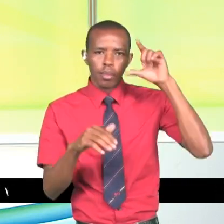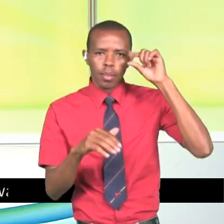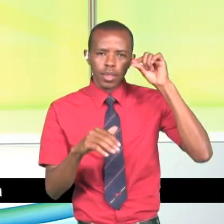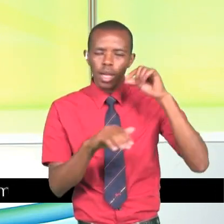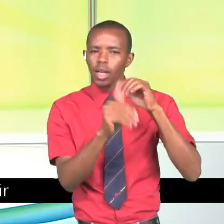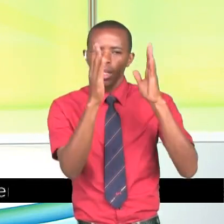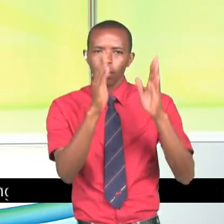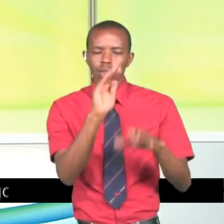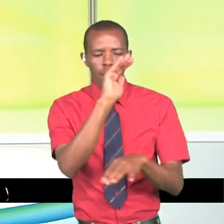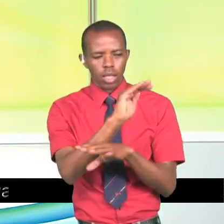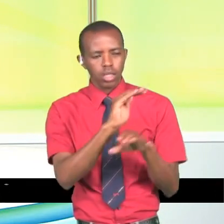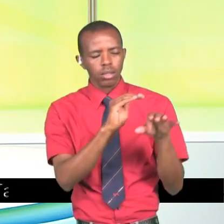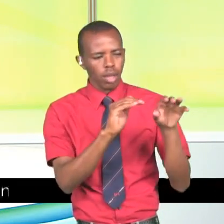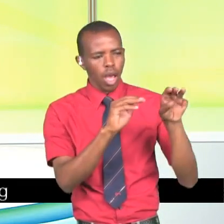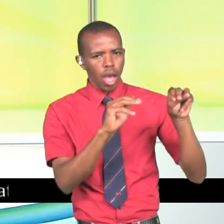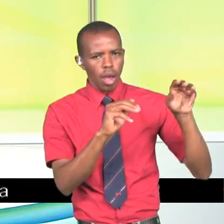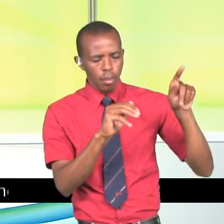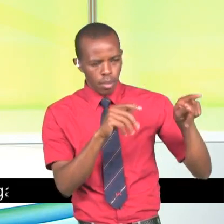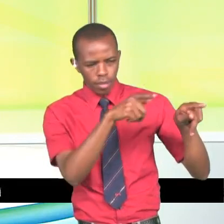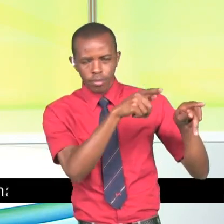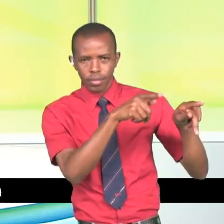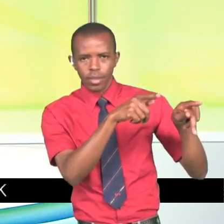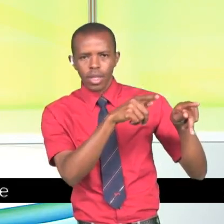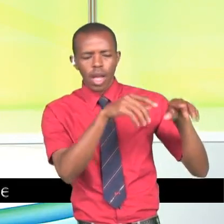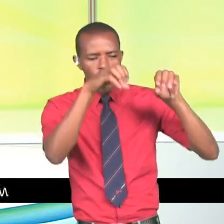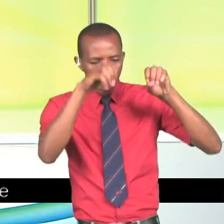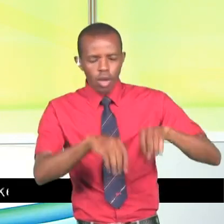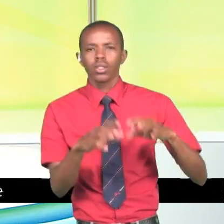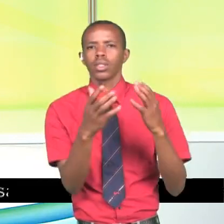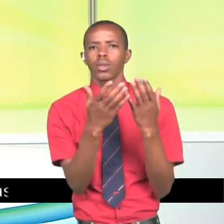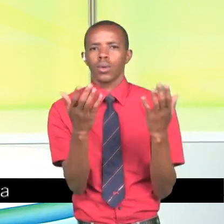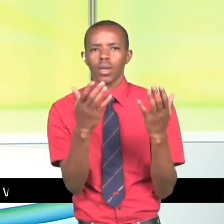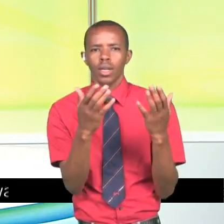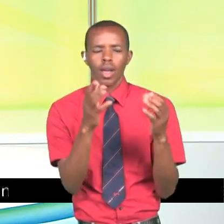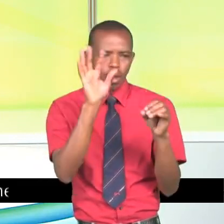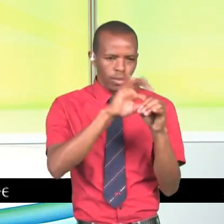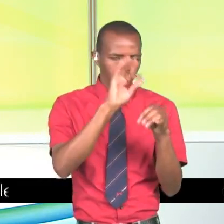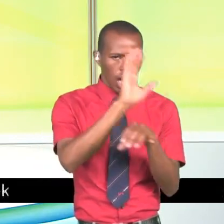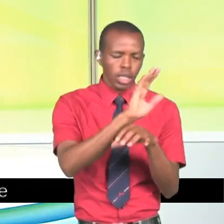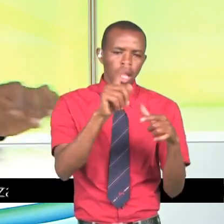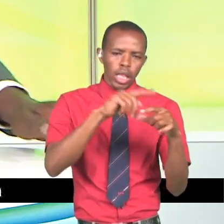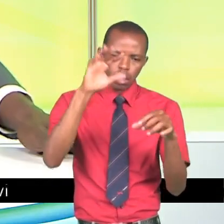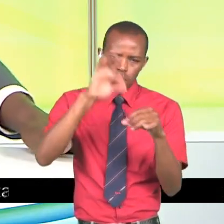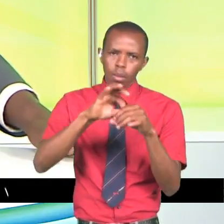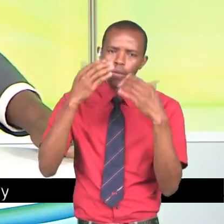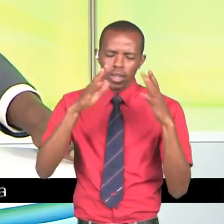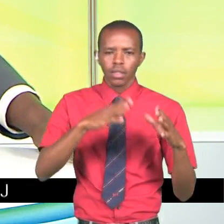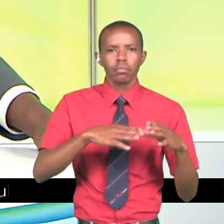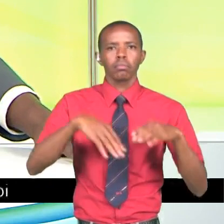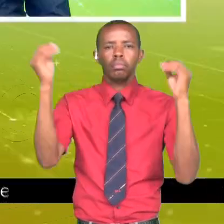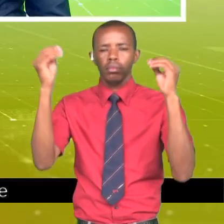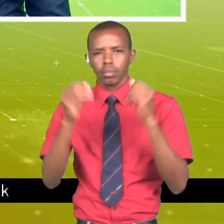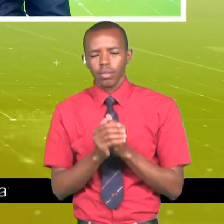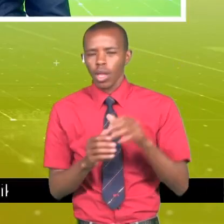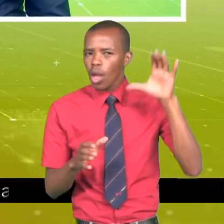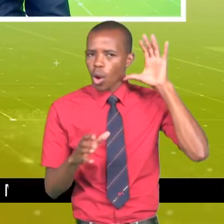Moja pa na uliza muulize mweshi muwa John Paul Mirigi. Halipotelea wapi? Haliomba kura kapewa kapotea. John Paul Mirigi taari